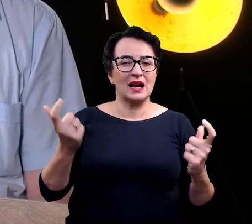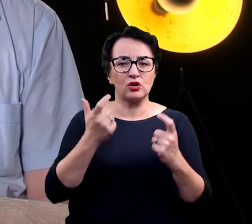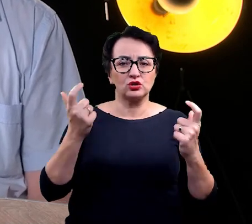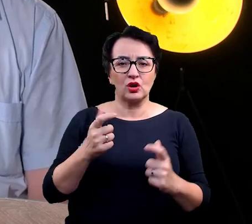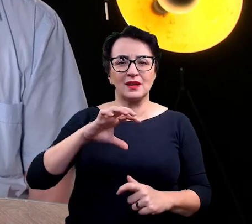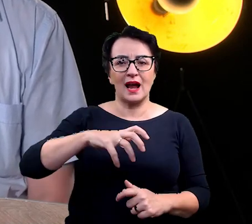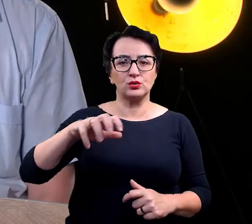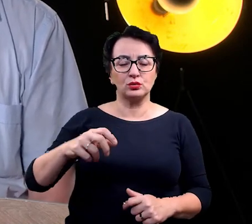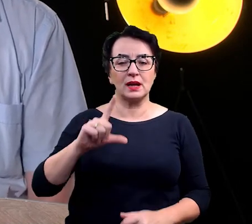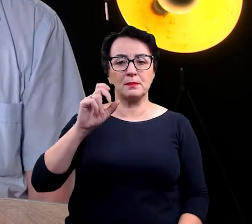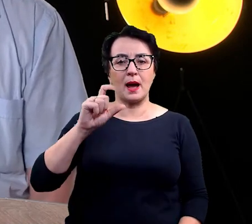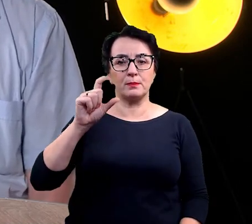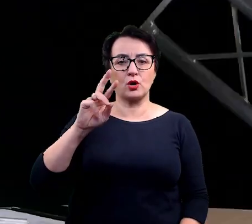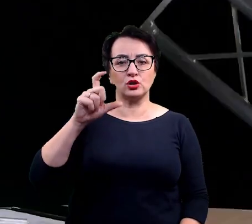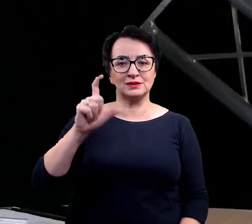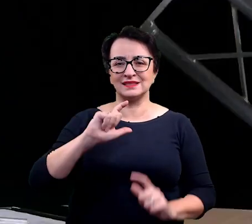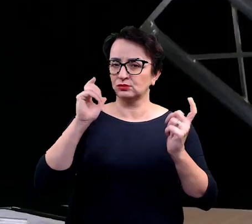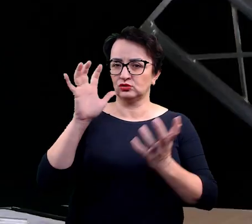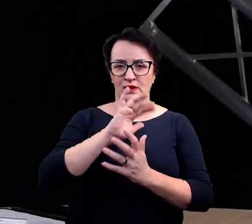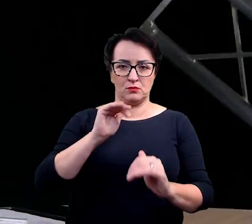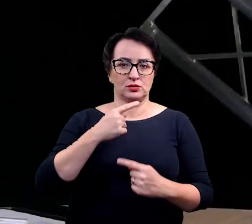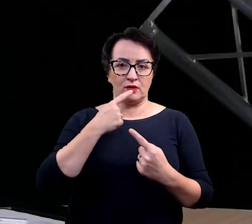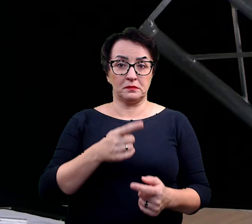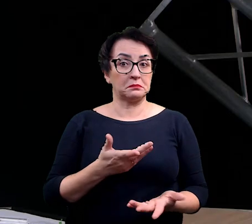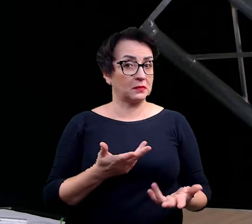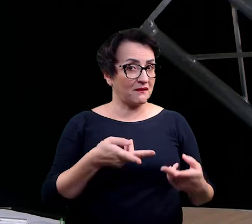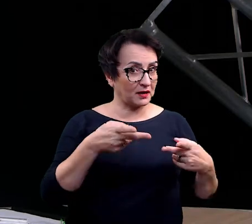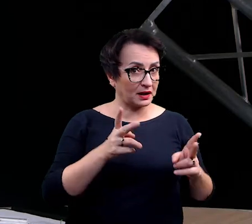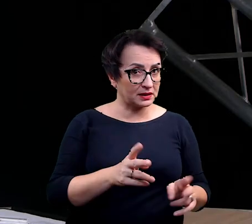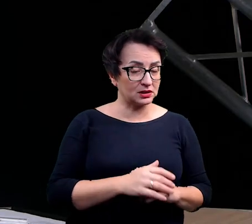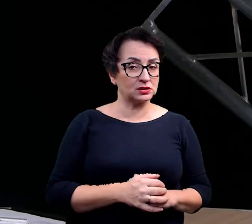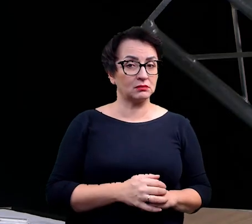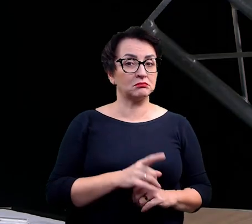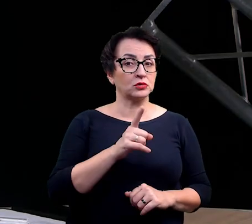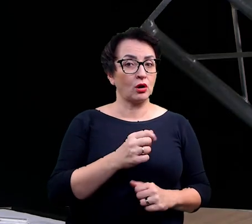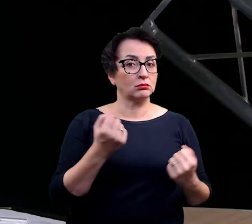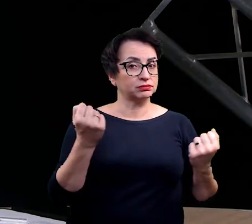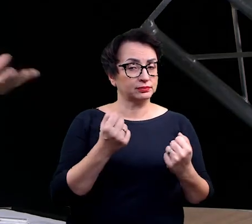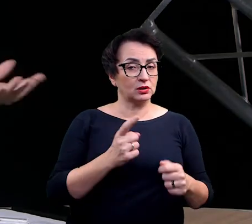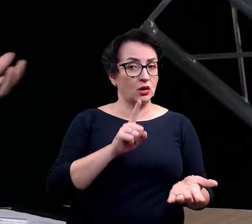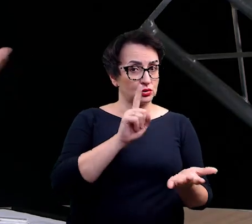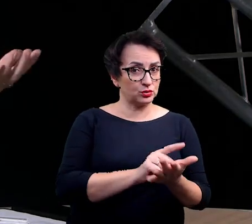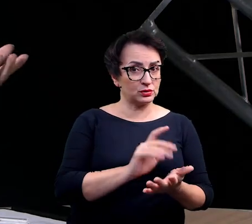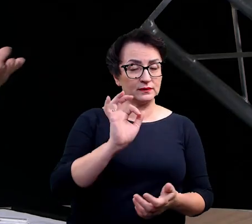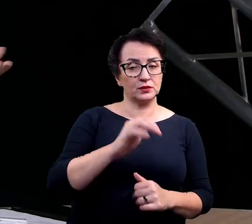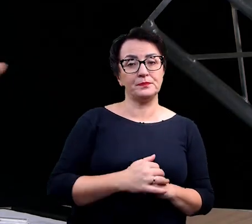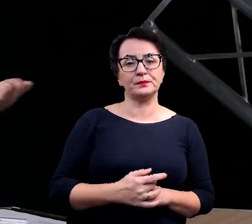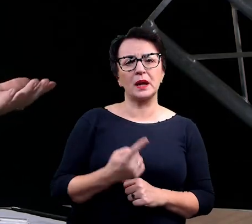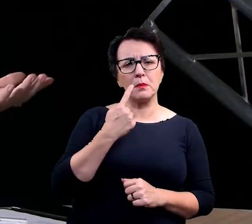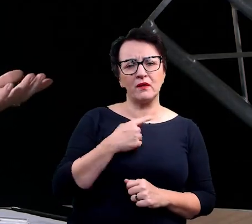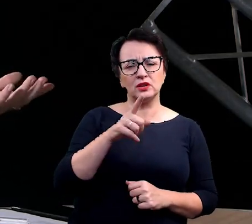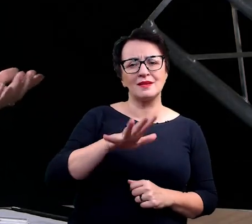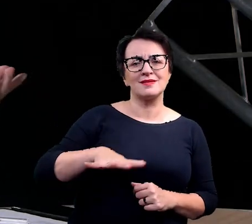zupełnie bezpiecznie. Rzeczywiście, rzeczywiście jest to spore osiągnięcie. powiedz mi, bo teren Islandii dla człowieka nie jest do końca